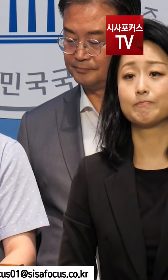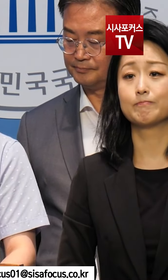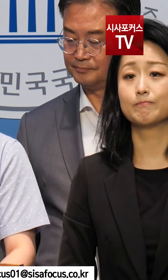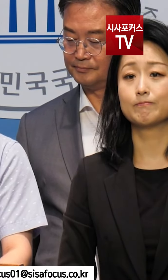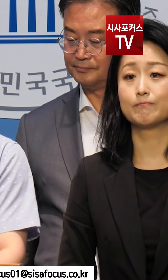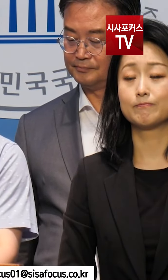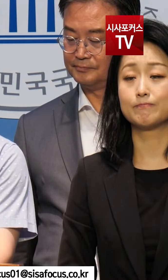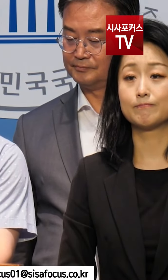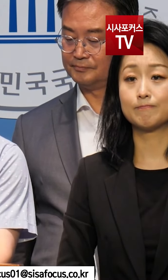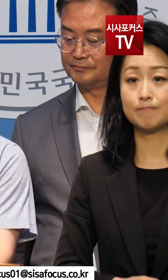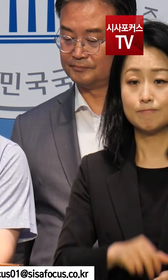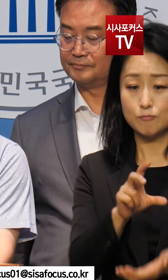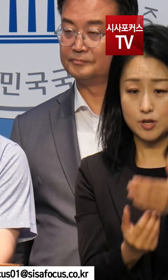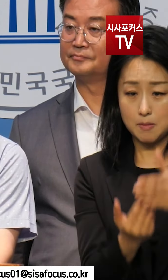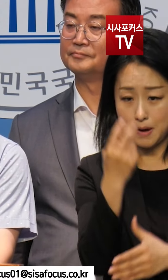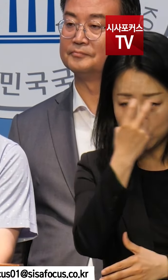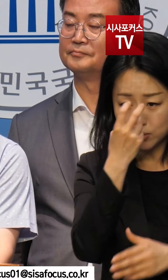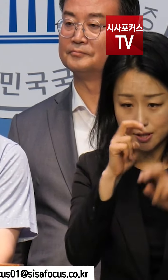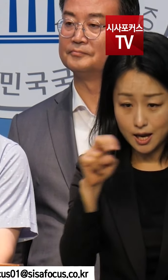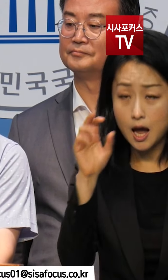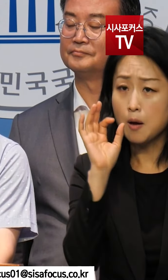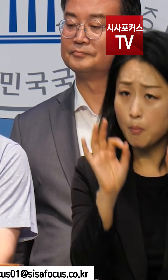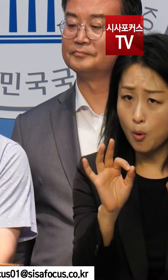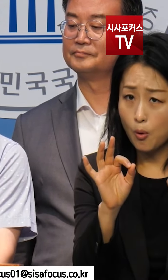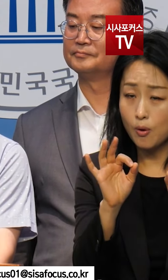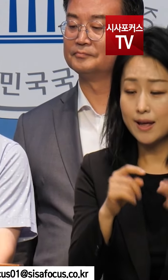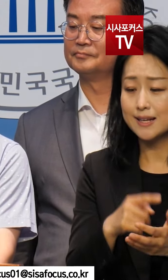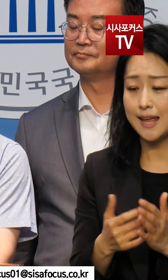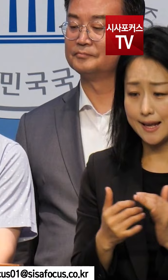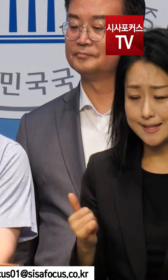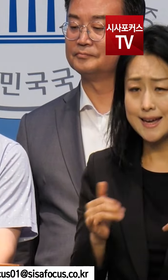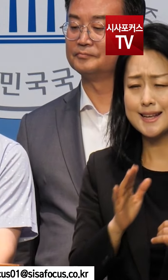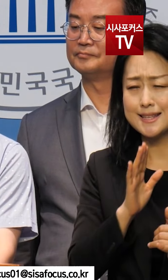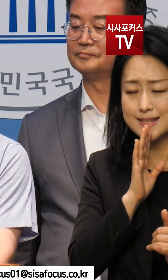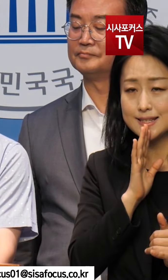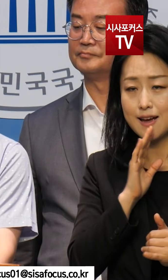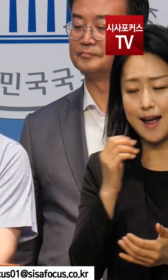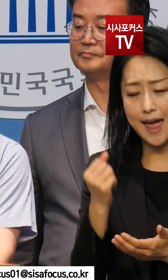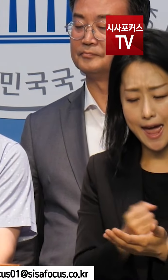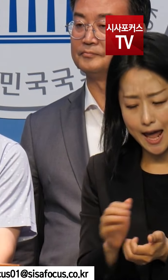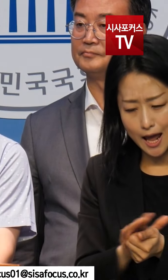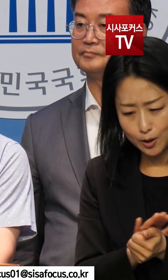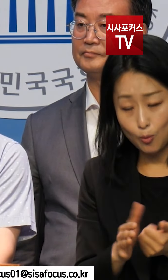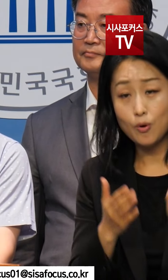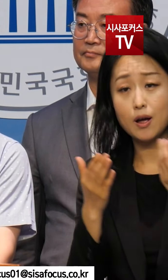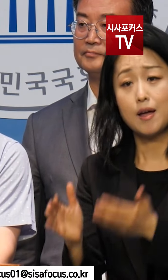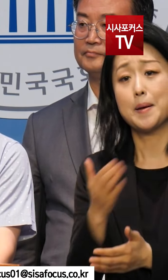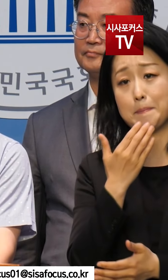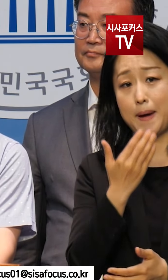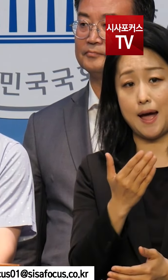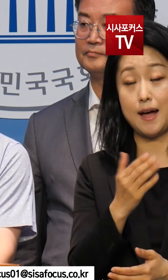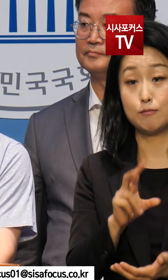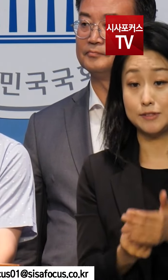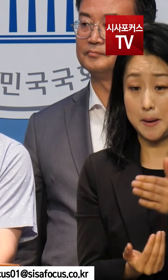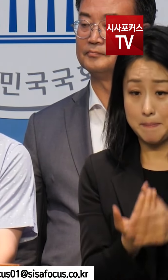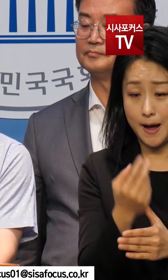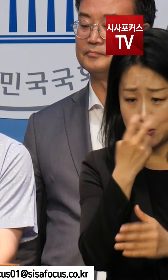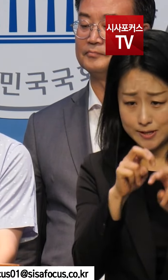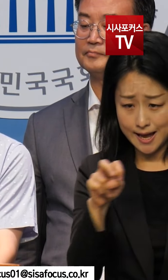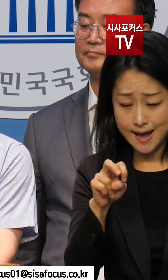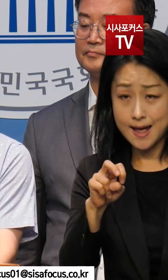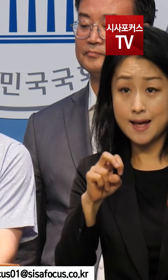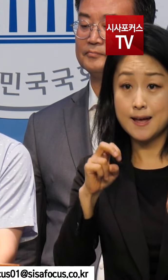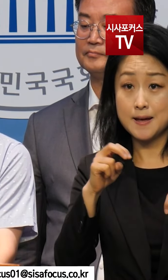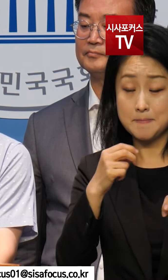진상을 규명하고 참사의 본질을 밝히는 것만이 희생자들에 대한 진정한 애도가 될 것입니다. 또한 진상규명이 되어야 이런